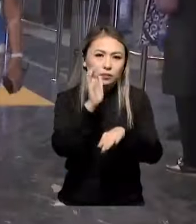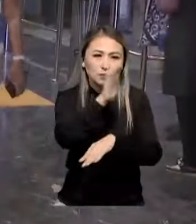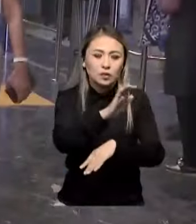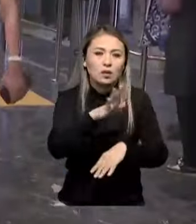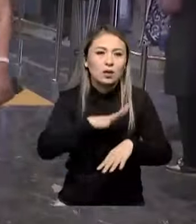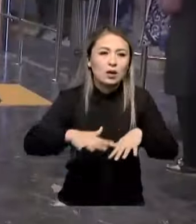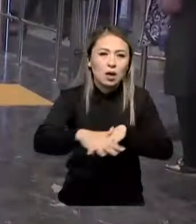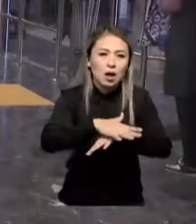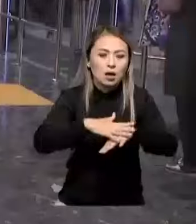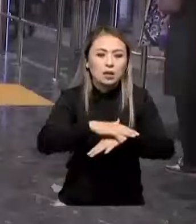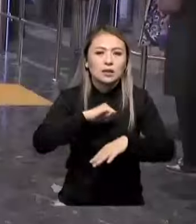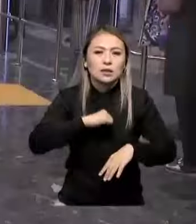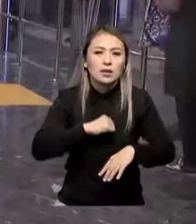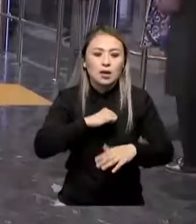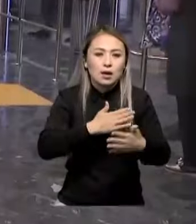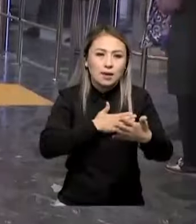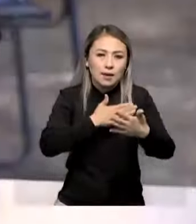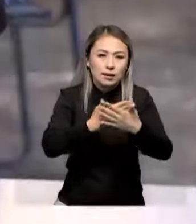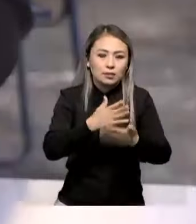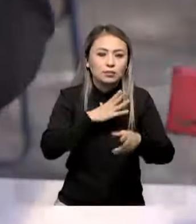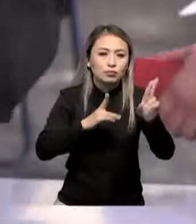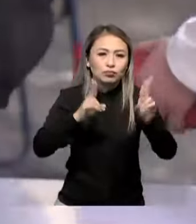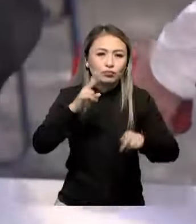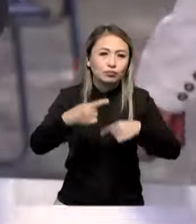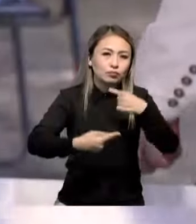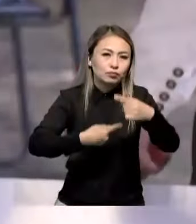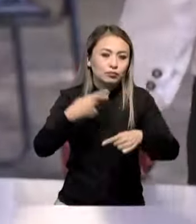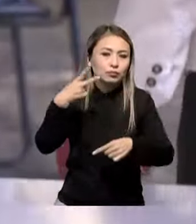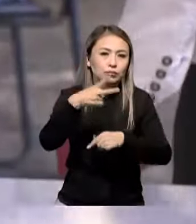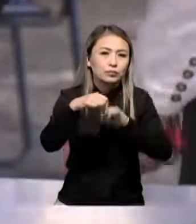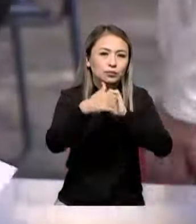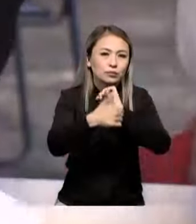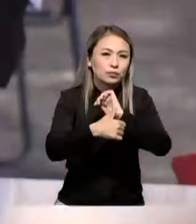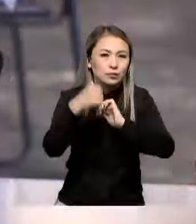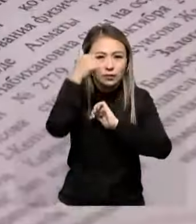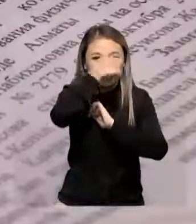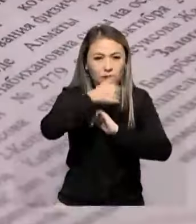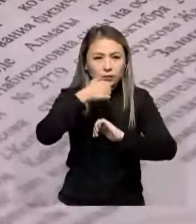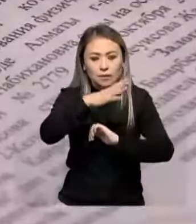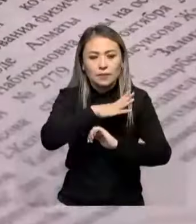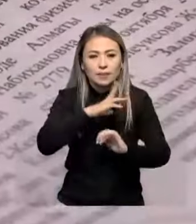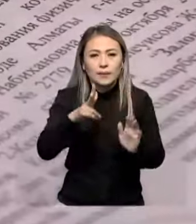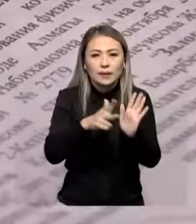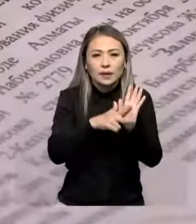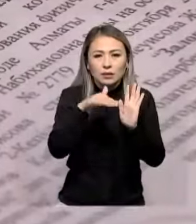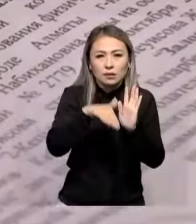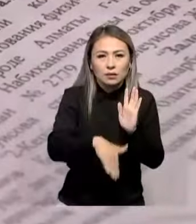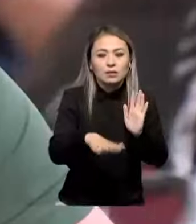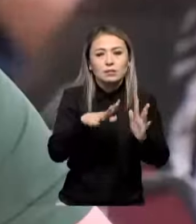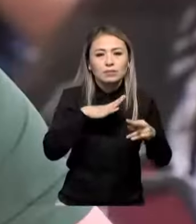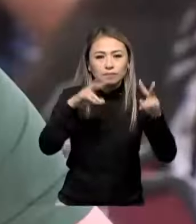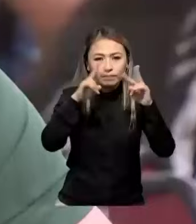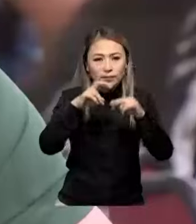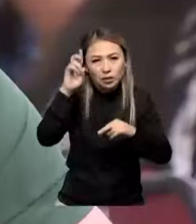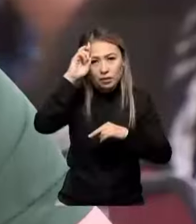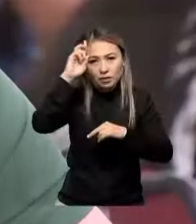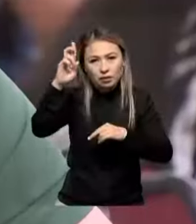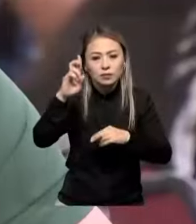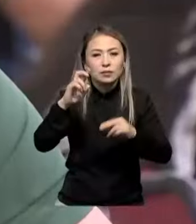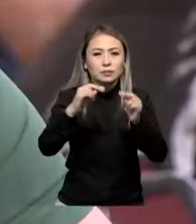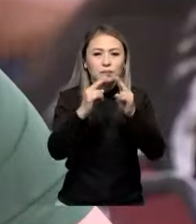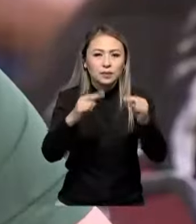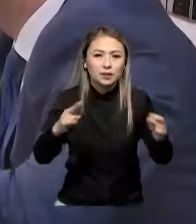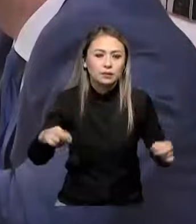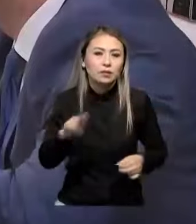Қалық Зангер акциясын өткізу әстүргі айналды. 2016 жылдан бер науқанға 8 мұн астам сарапша мемлекеттік мекеме